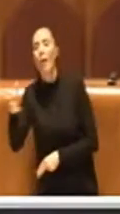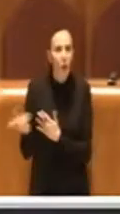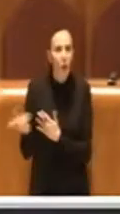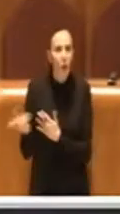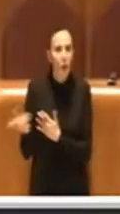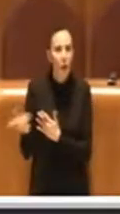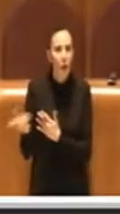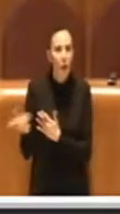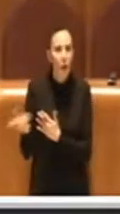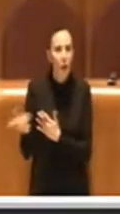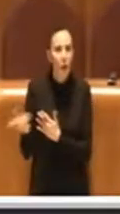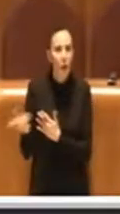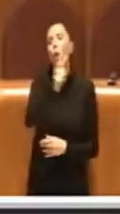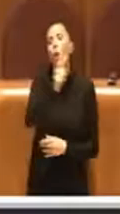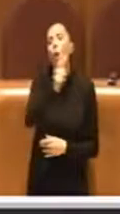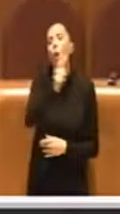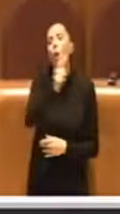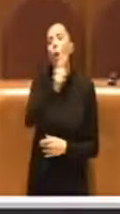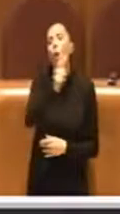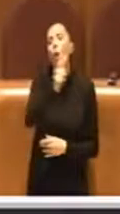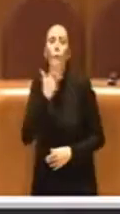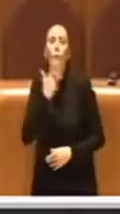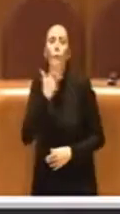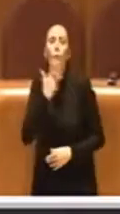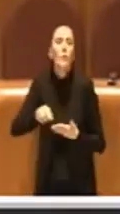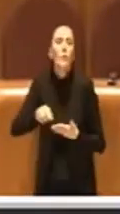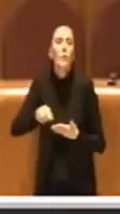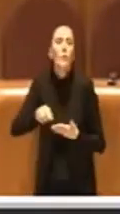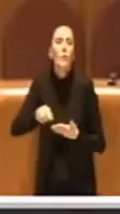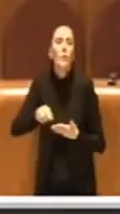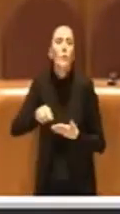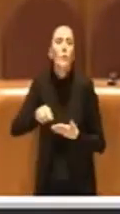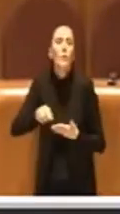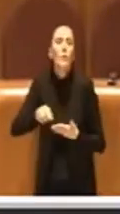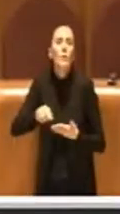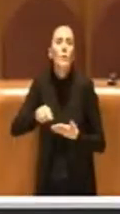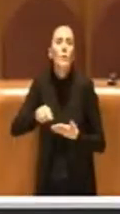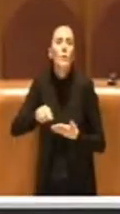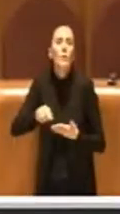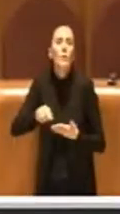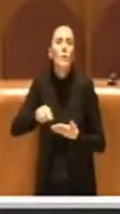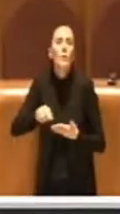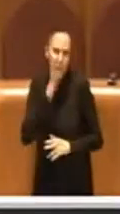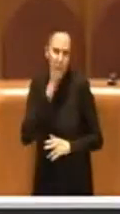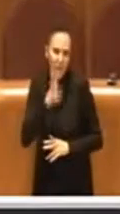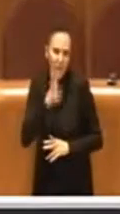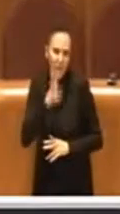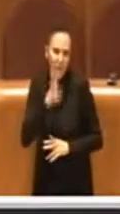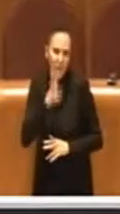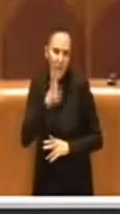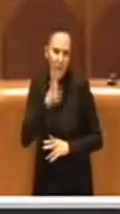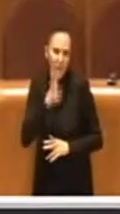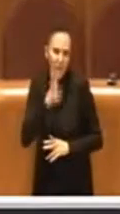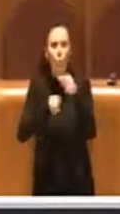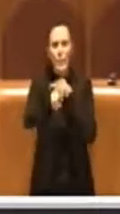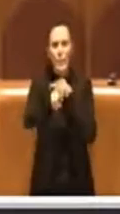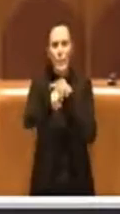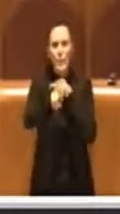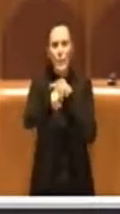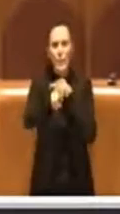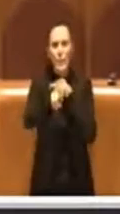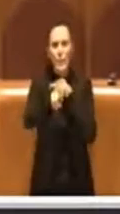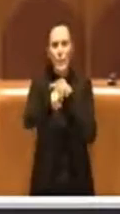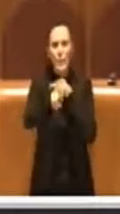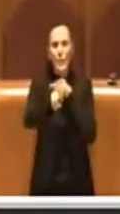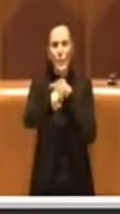voterà ciò che si sente di votare, ma almeno, insomma, non ci attacchiamo fra noi contandoci il dito, perché va preso